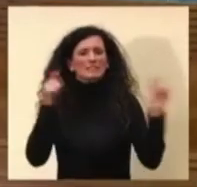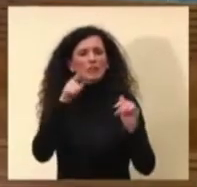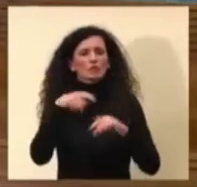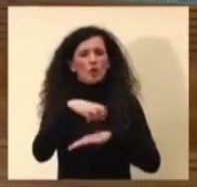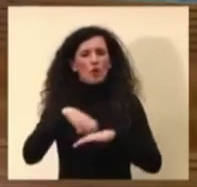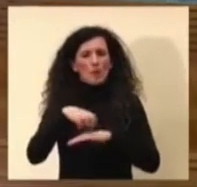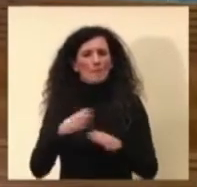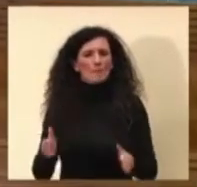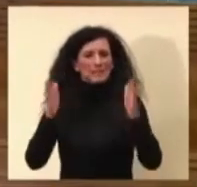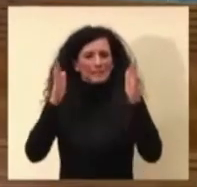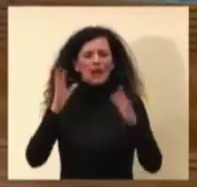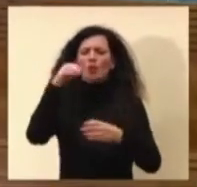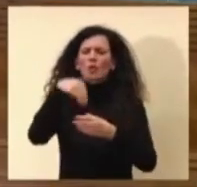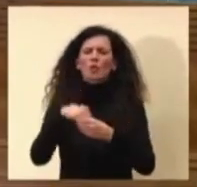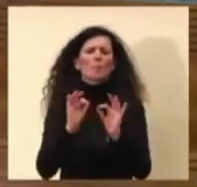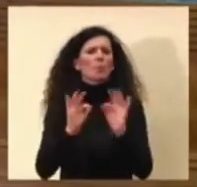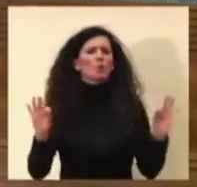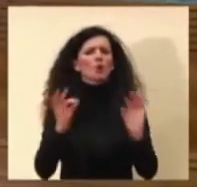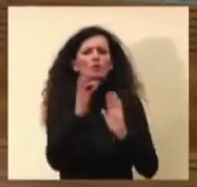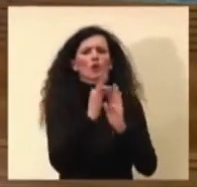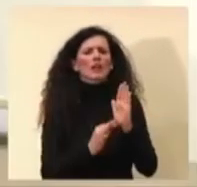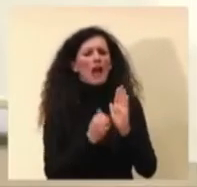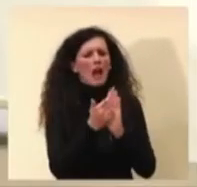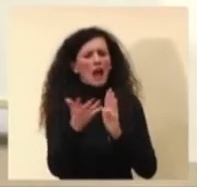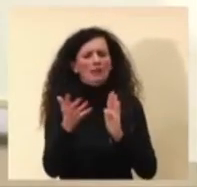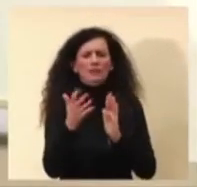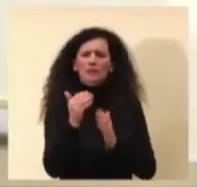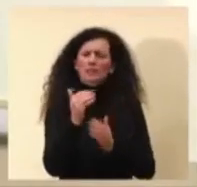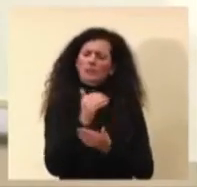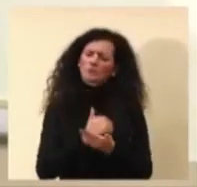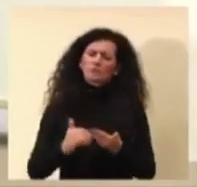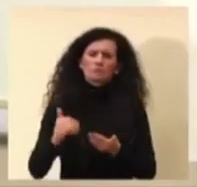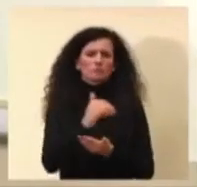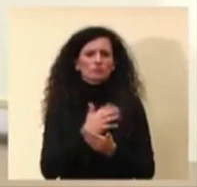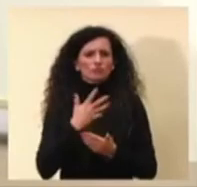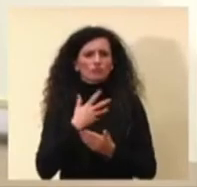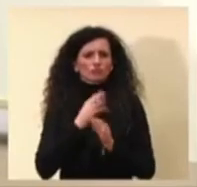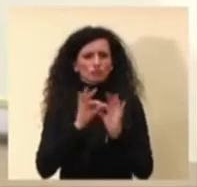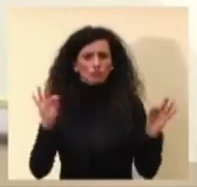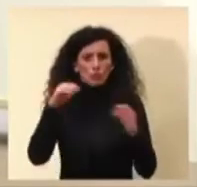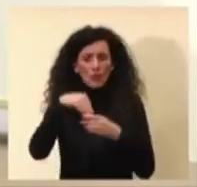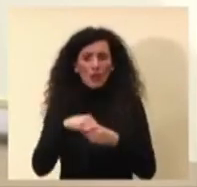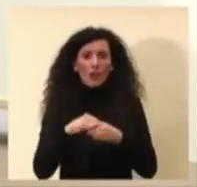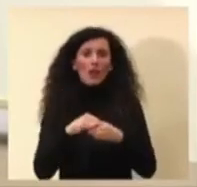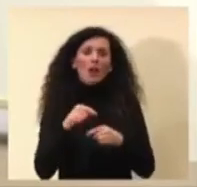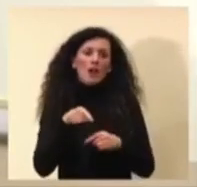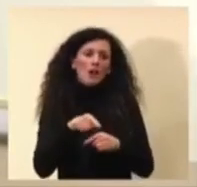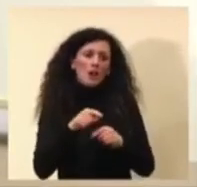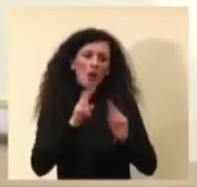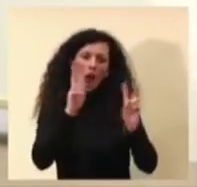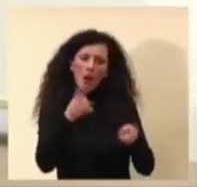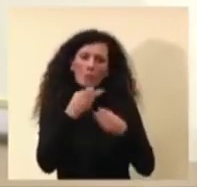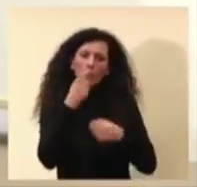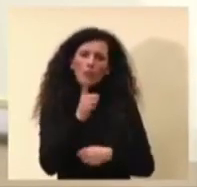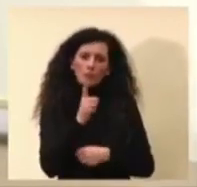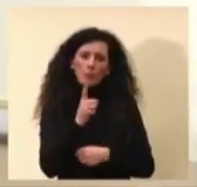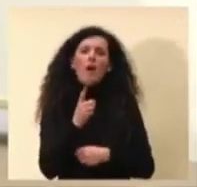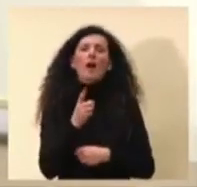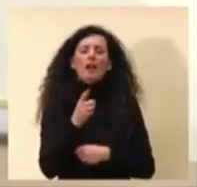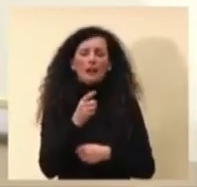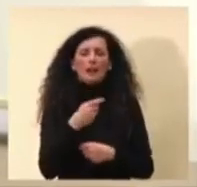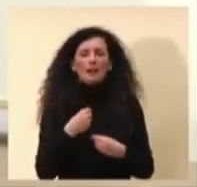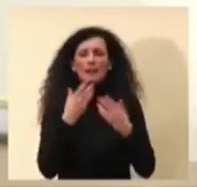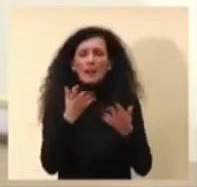conferenza stampa tutti i dati completi, ne approfitto anche per chiarire ai colleghi che le eventuali anticipazioni che qualche volta